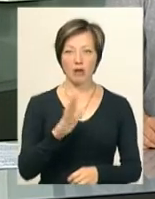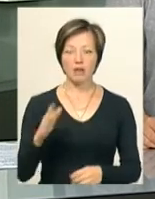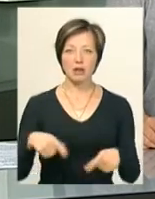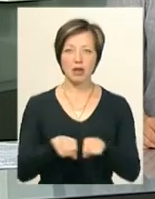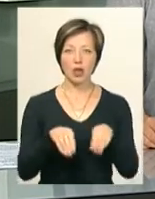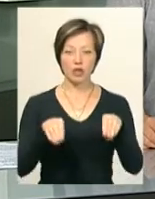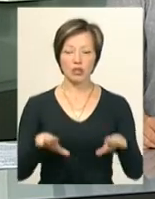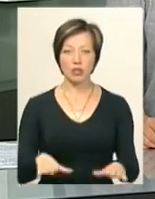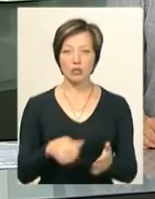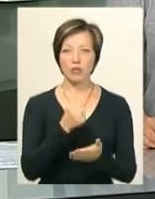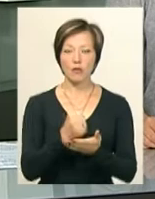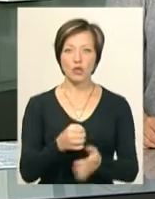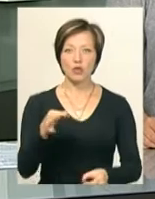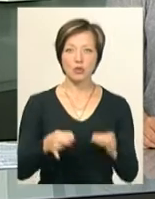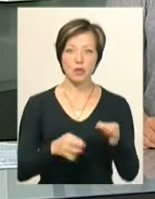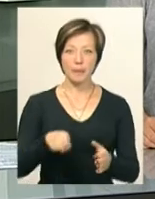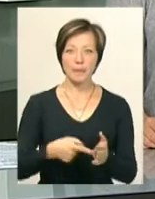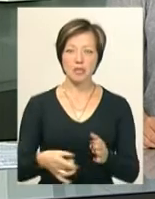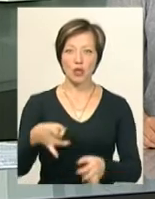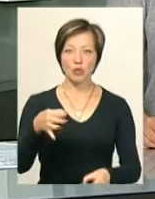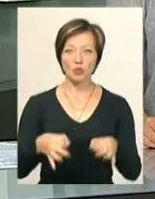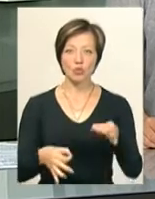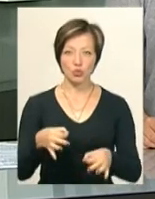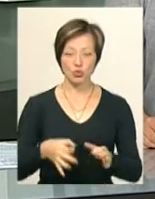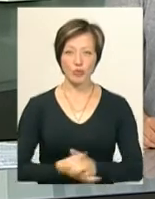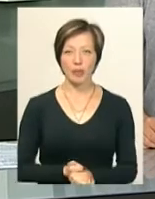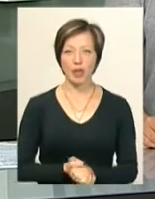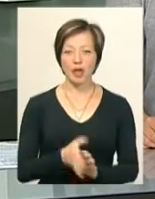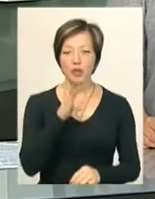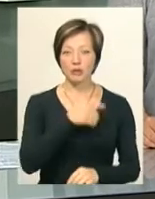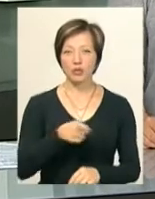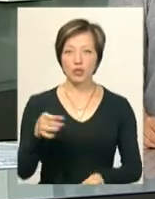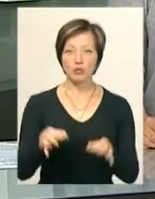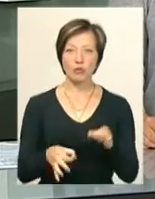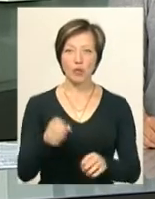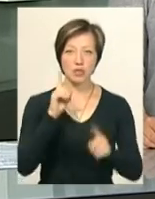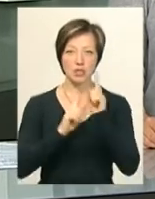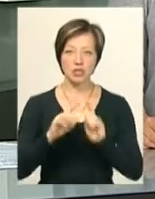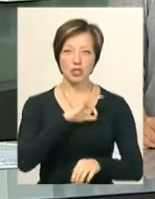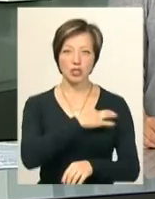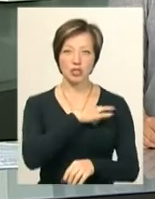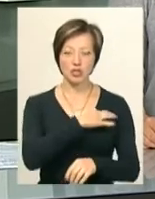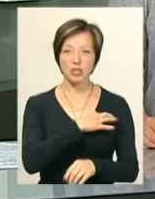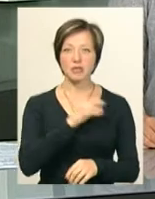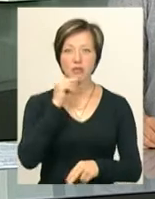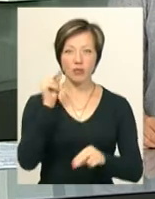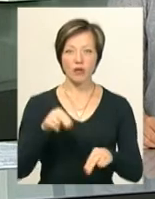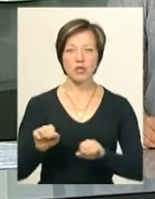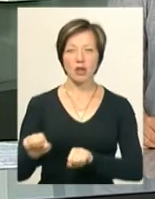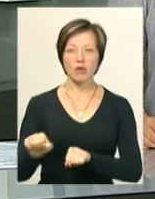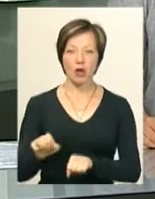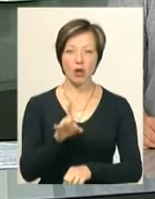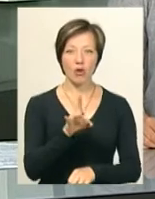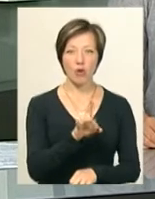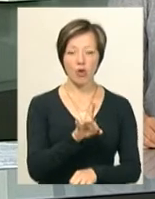сьогодні ухвалила суддя Хмельницького міськрайонного суду Інна Поровозова. Під час судового засідання слідчий Олег Крищук звинуватив адвокатів